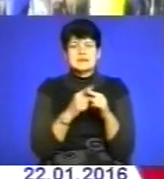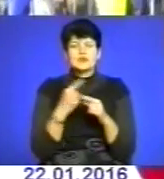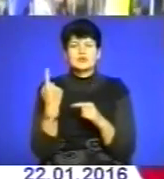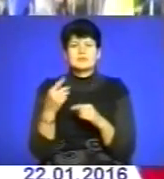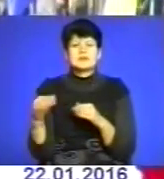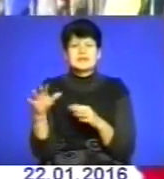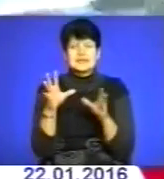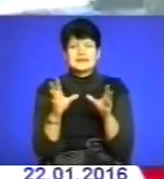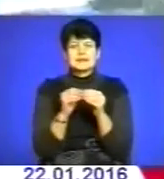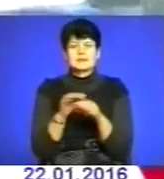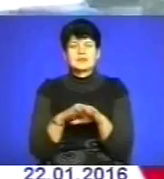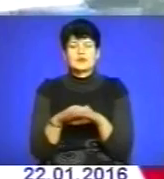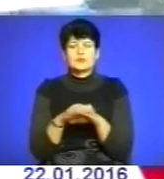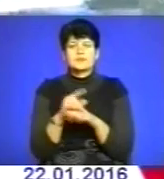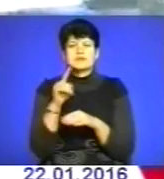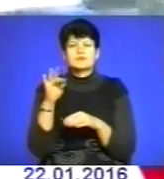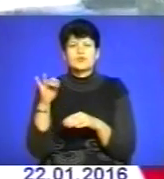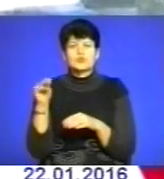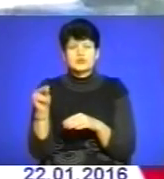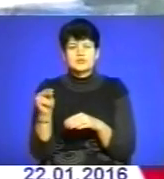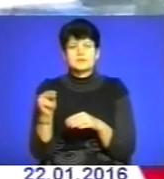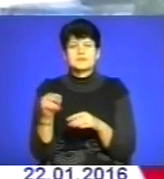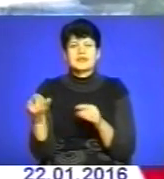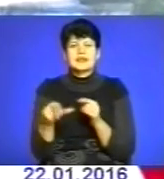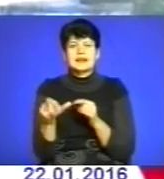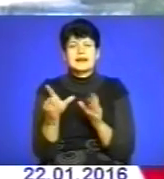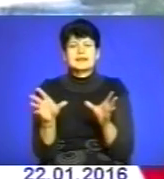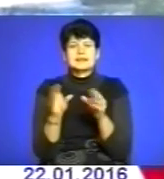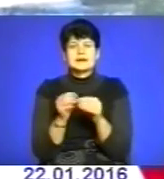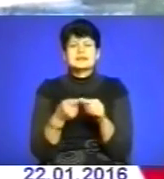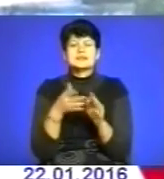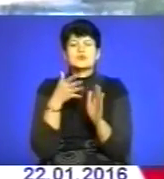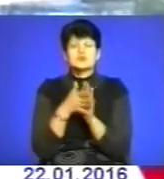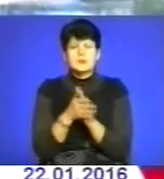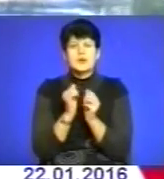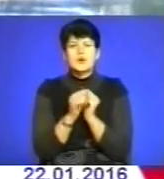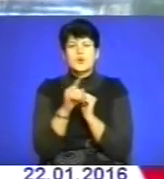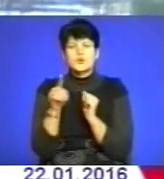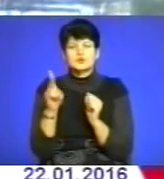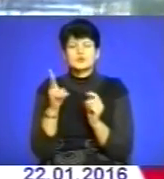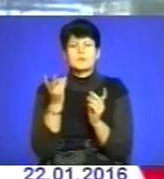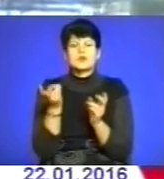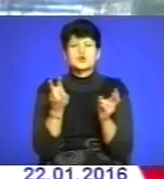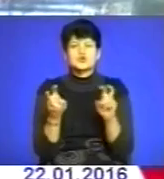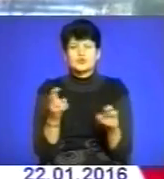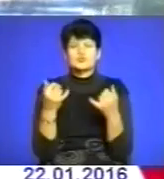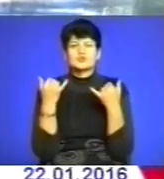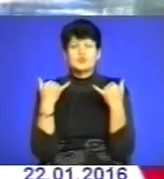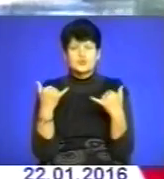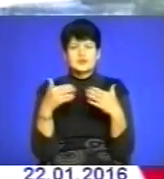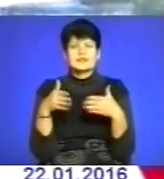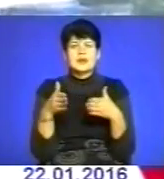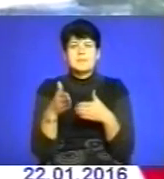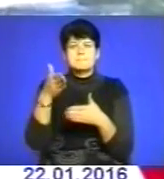єдиним народом. Збруч – ріка Єднання. Це розуміє кожен, хто прийшов сьогодні на межу